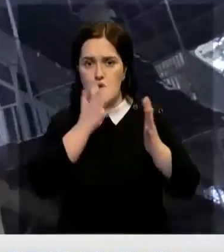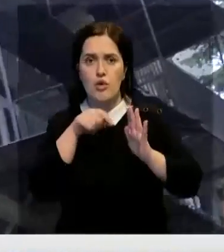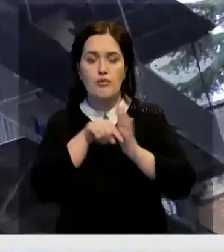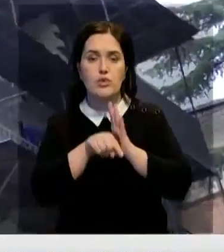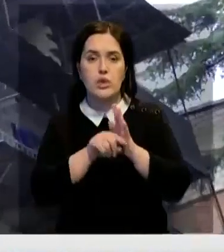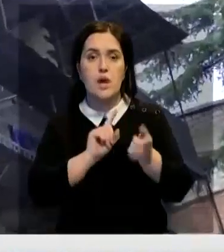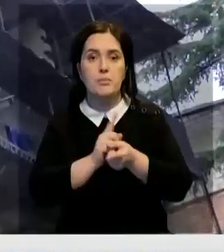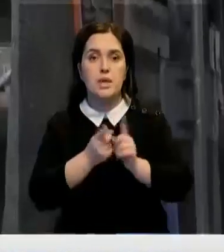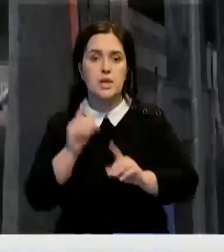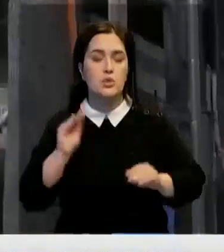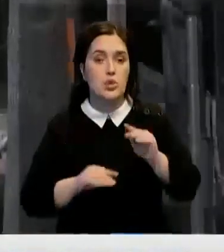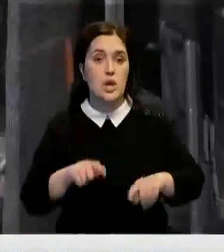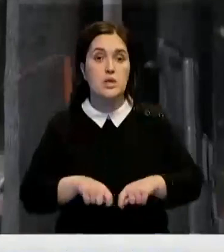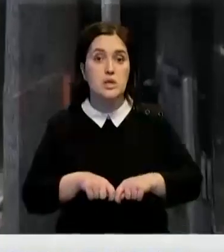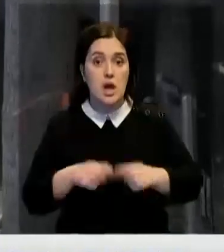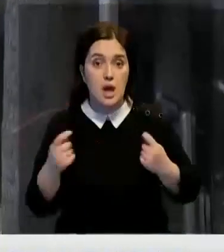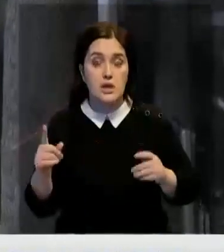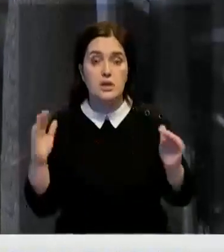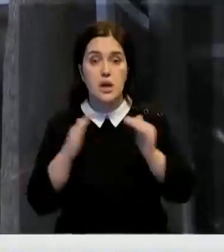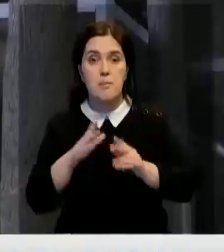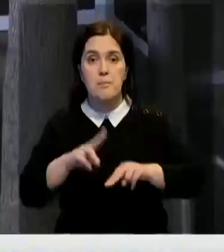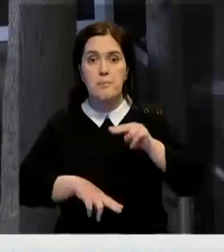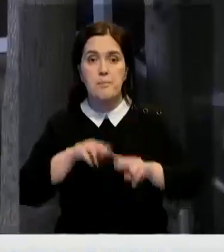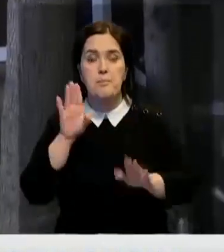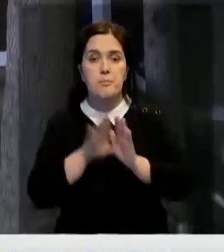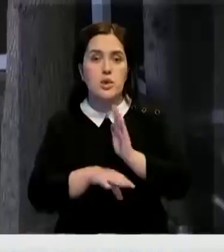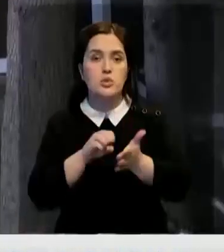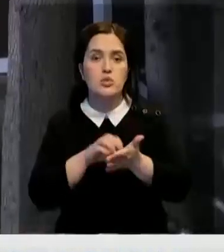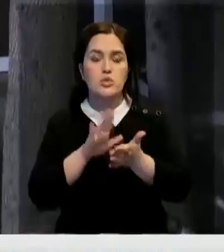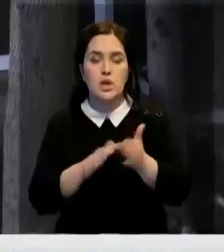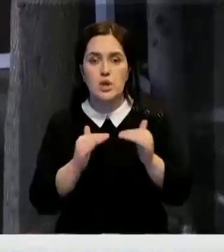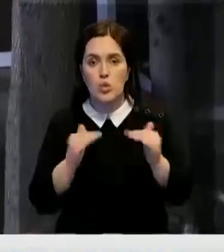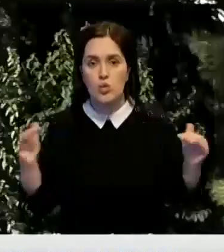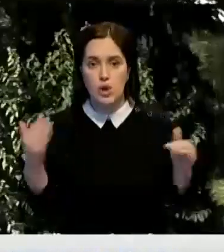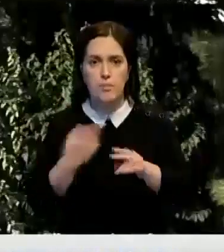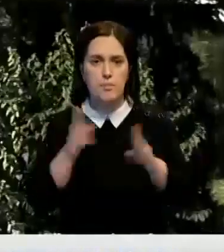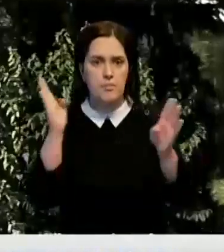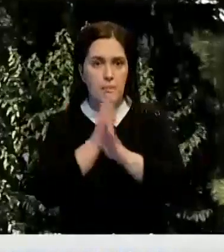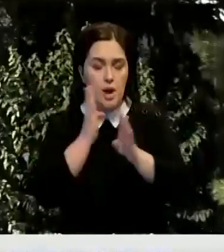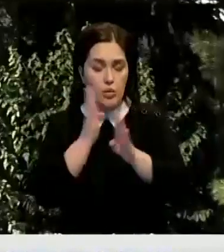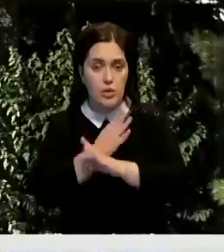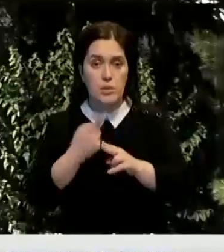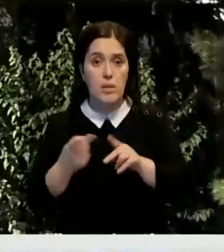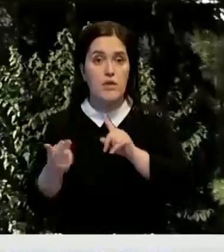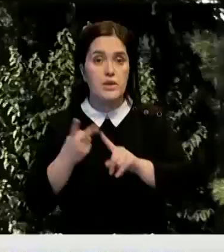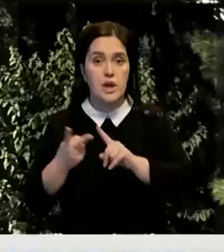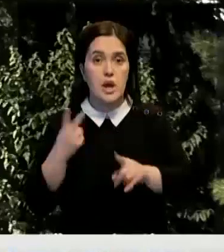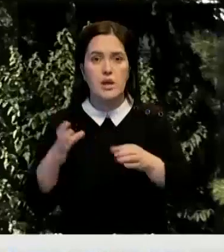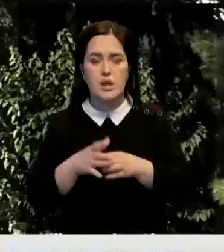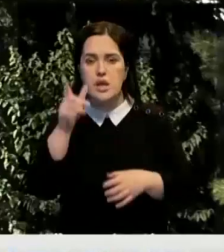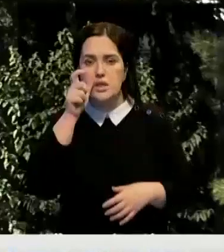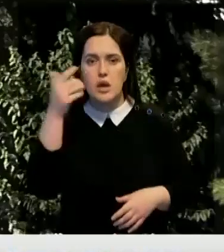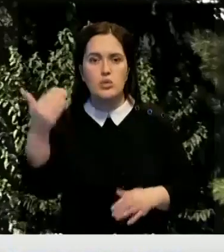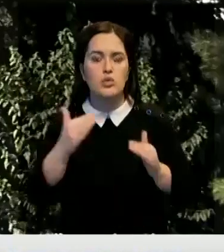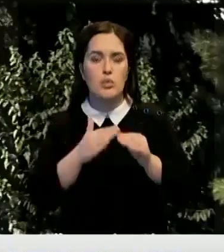перестройки с нарушениями. Кроме того, эти дома построены без учета уровня сейсмической активности. Вторая категория – так называемые сталинские